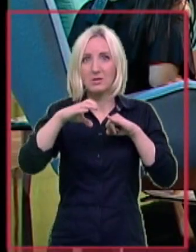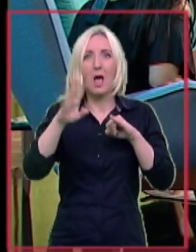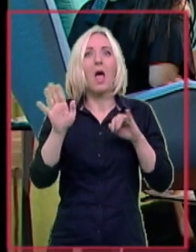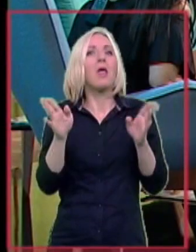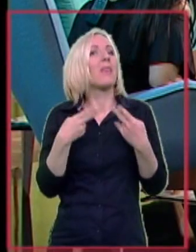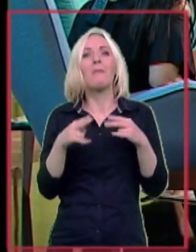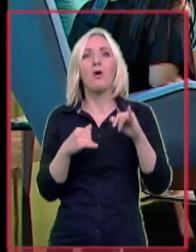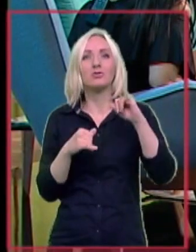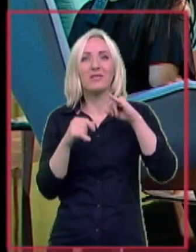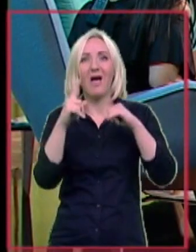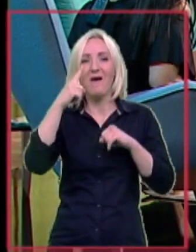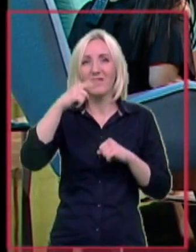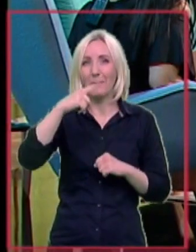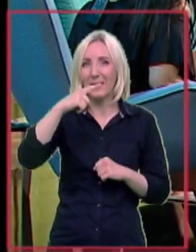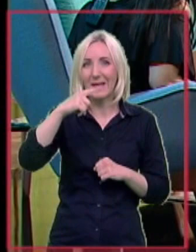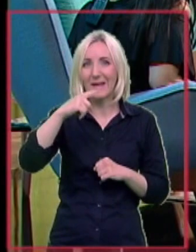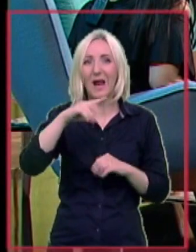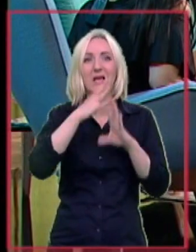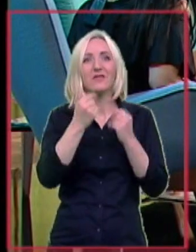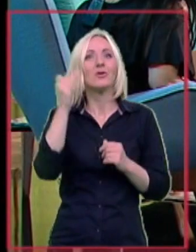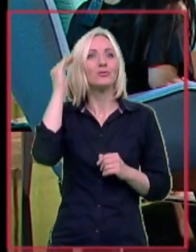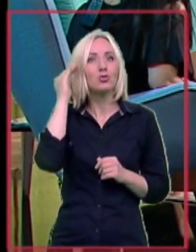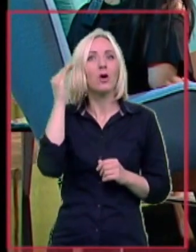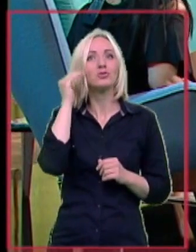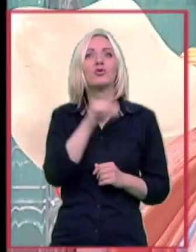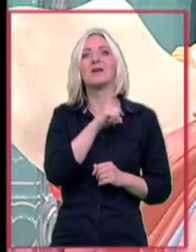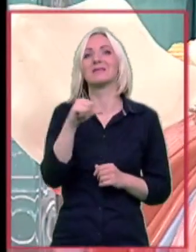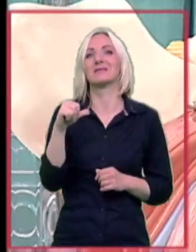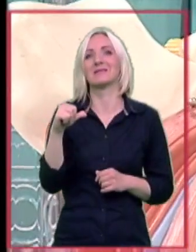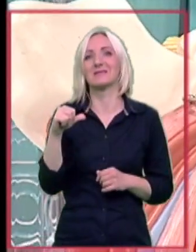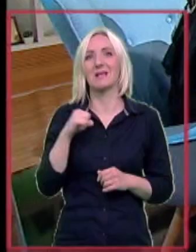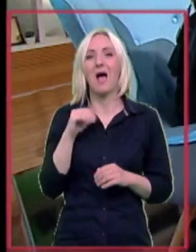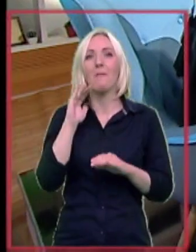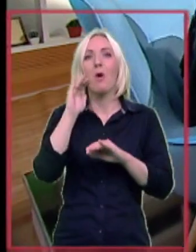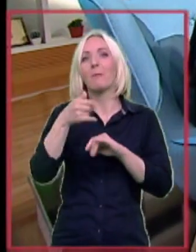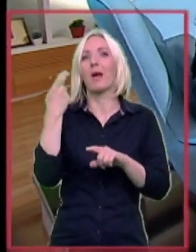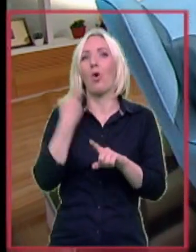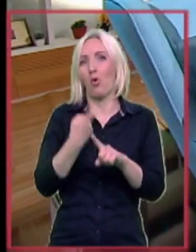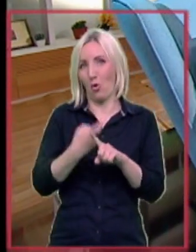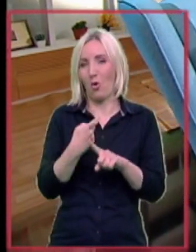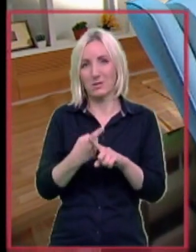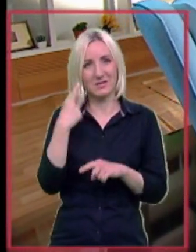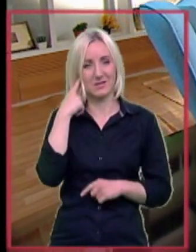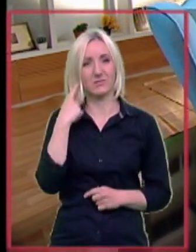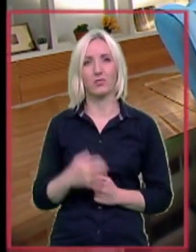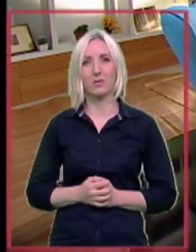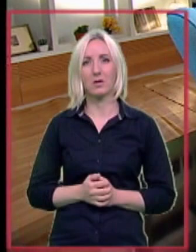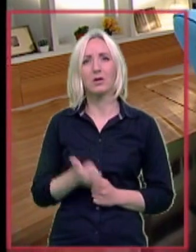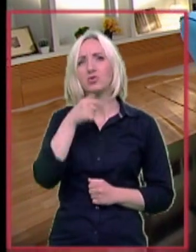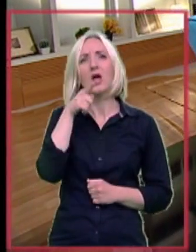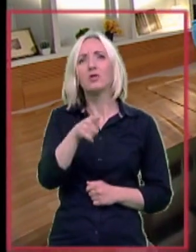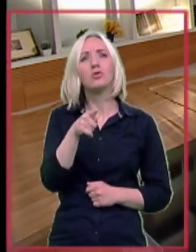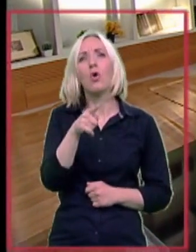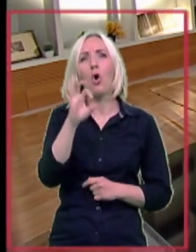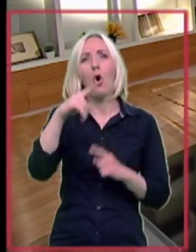da vibrira, ali tako? I ne može da vibrira i onda ona sve što čuje, čuje samo što se prenosi zvuk preko kosti. Pre nego što nam doktor objasni, šta je otoskleroza?